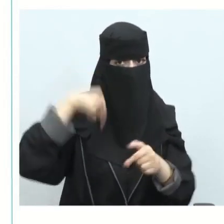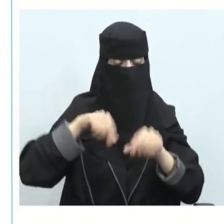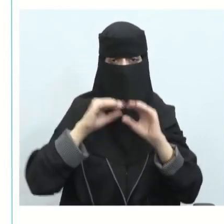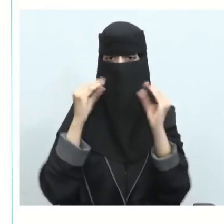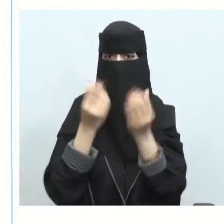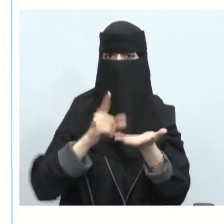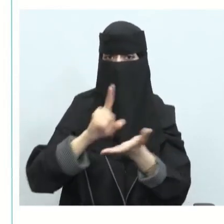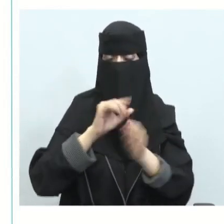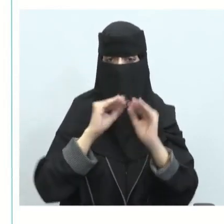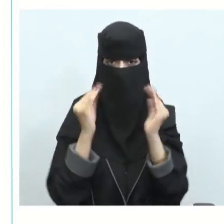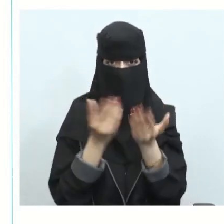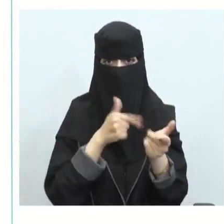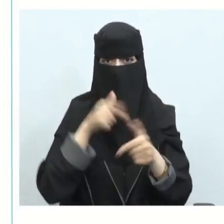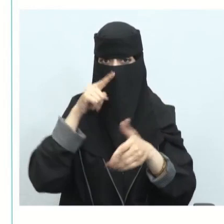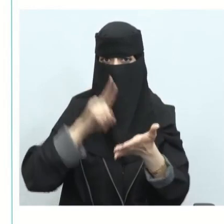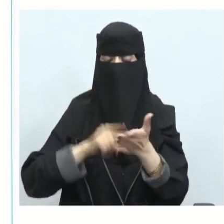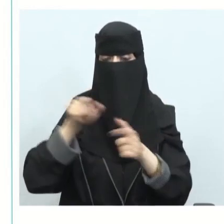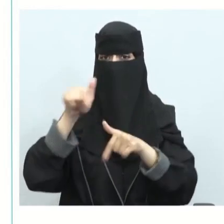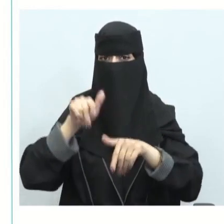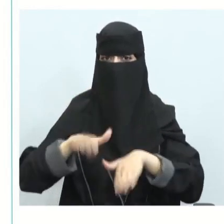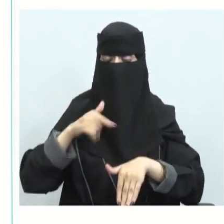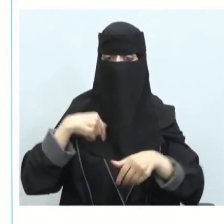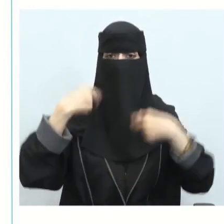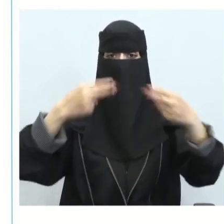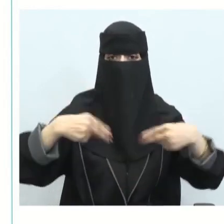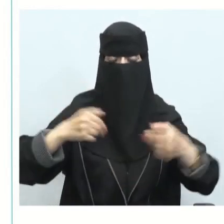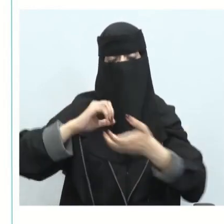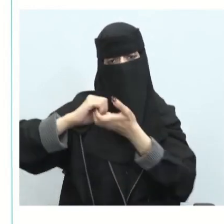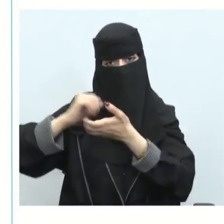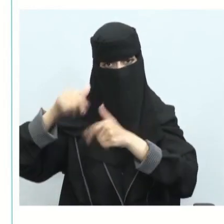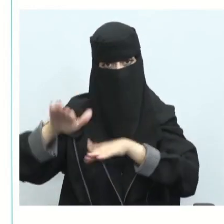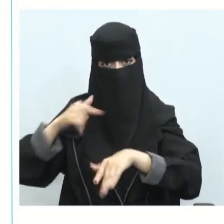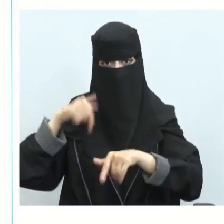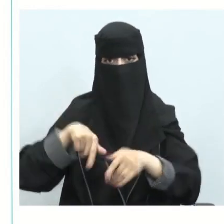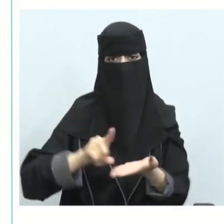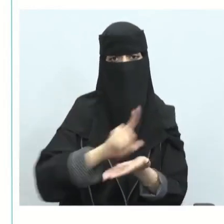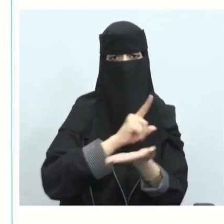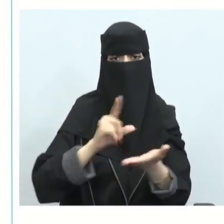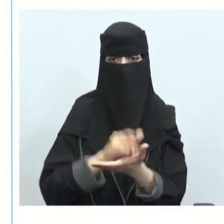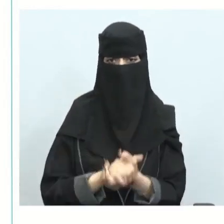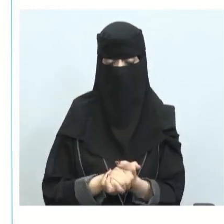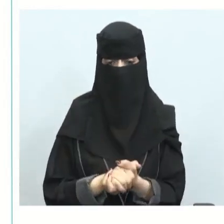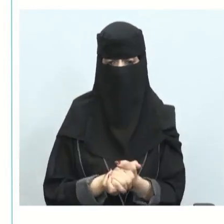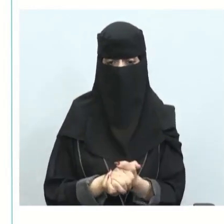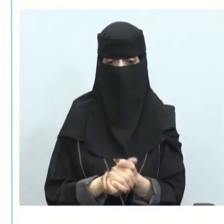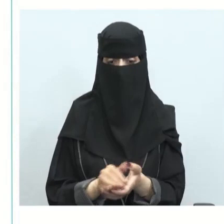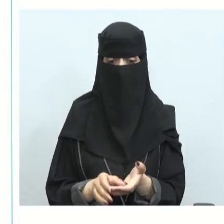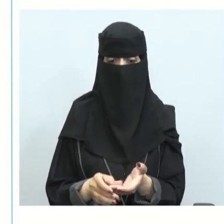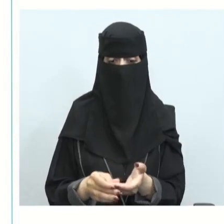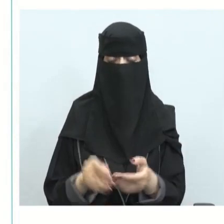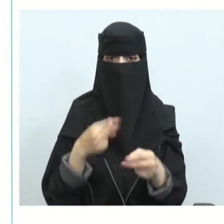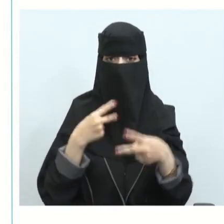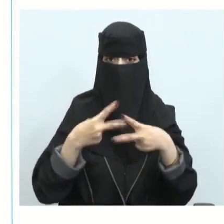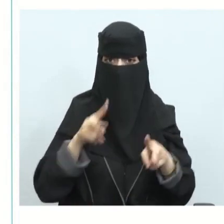بالفعالية ولابد أن تكون الفعالية صديقة للبيئة نبدأ في أولى المجالات